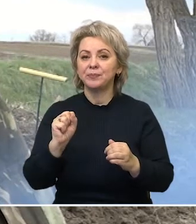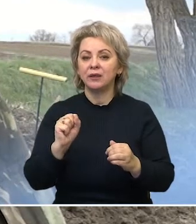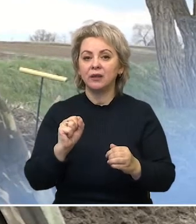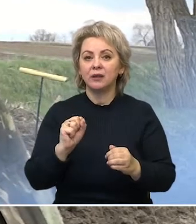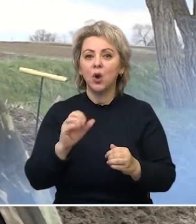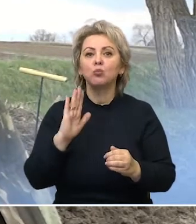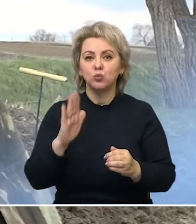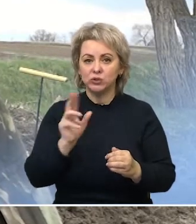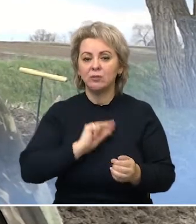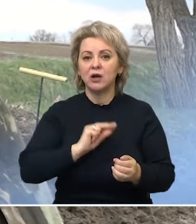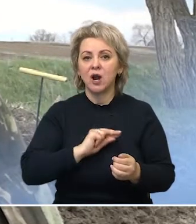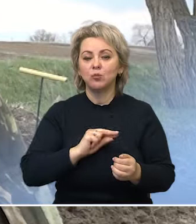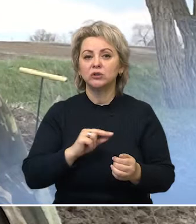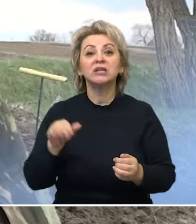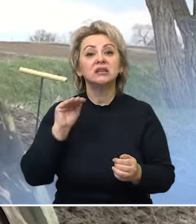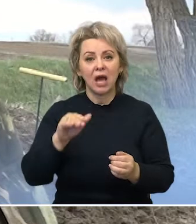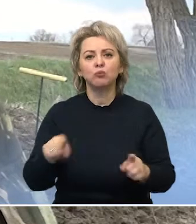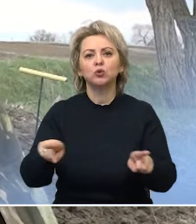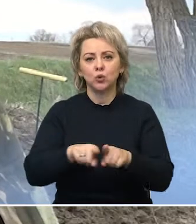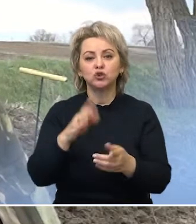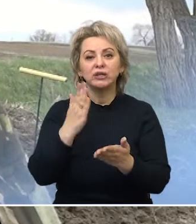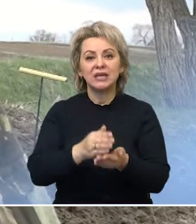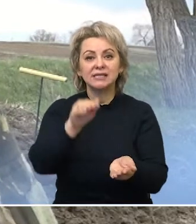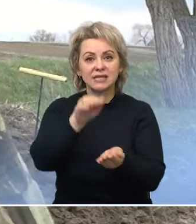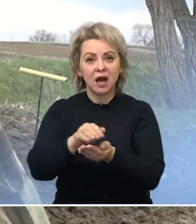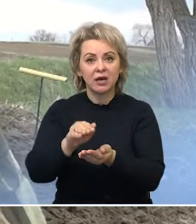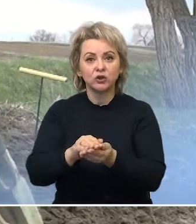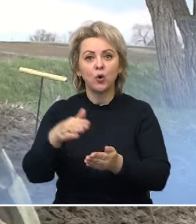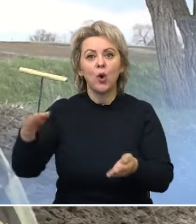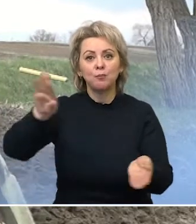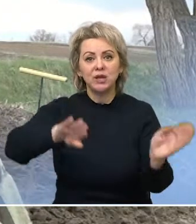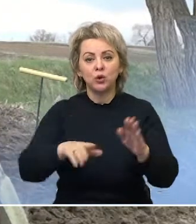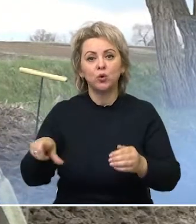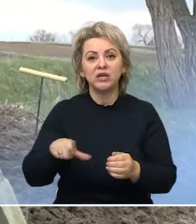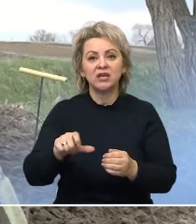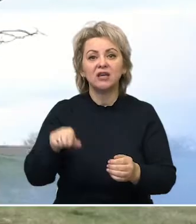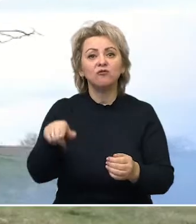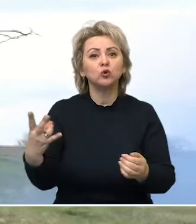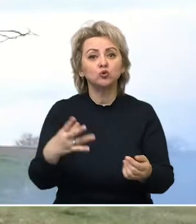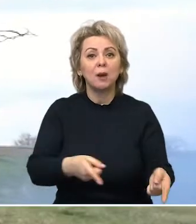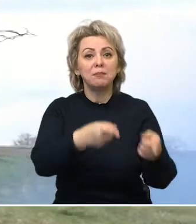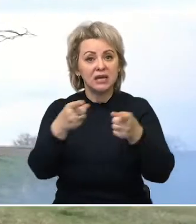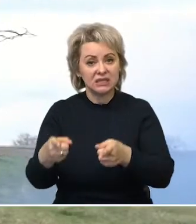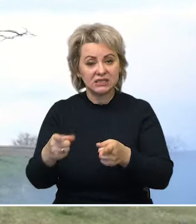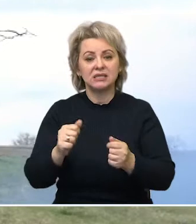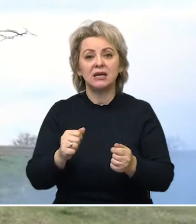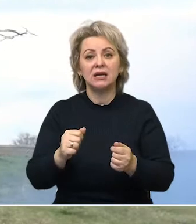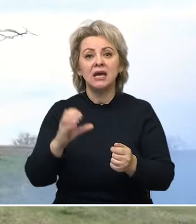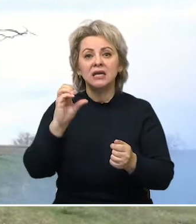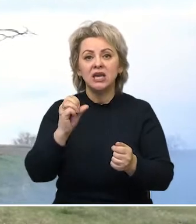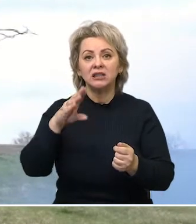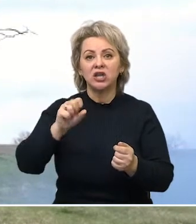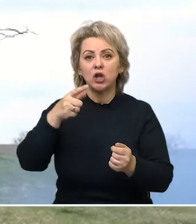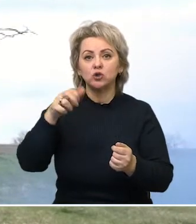Будем работать, видимо, и там. Там тоже есть захоронение на берегу реки, в огородах, надо его перенести. Евгений